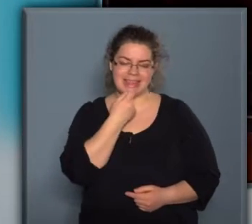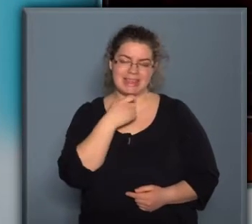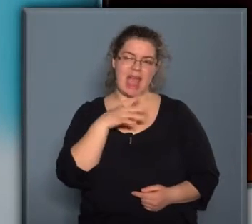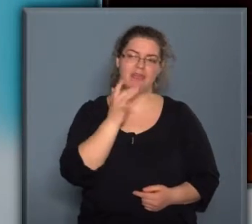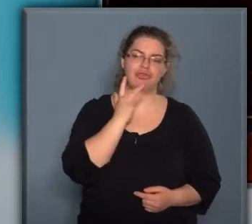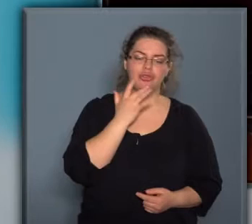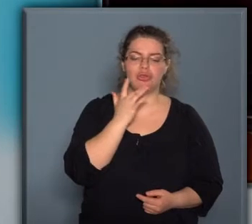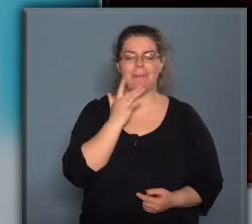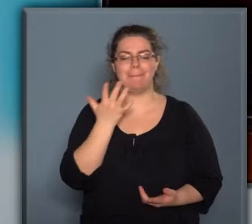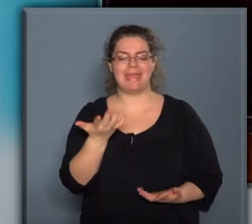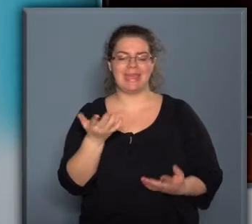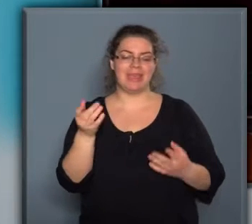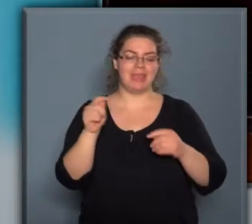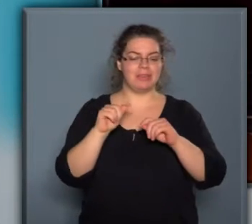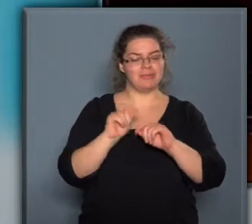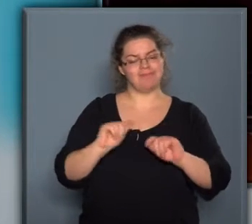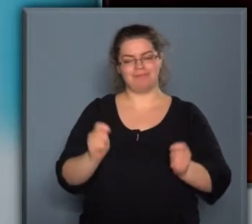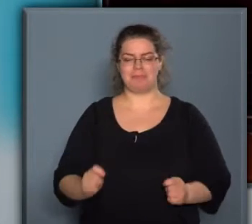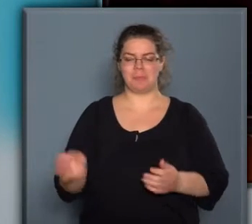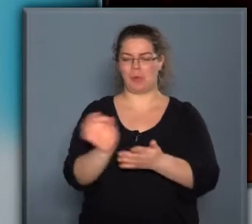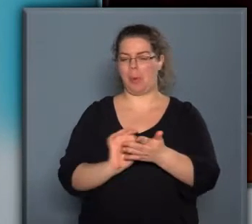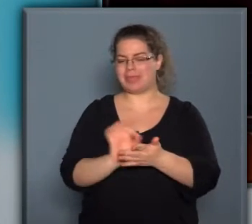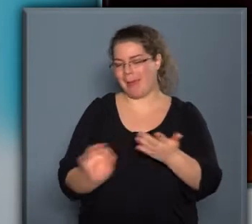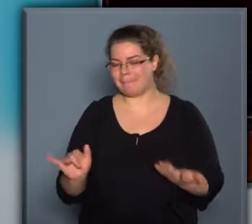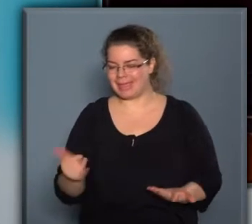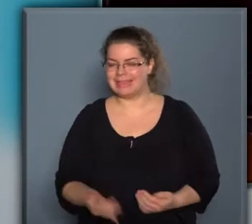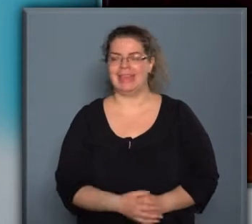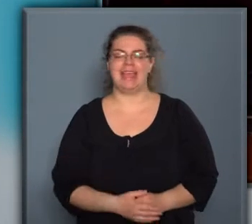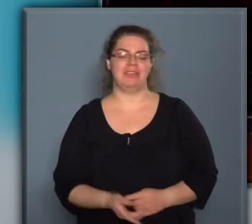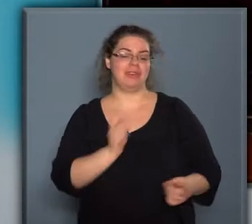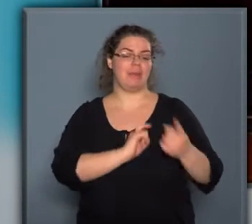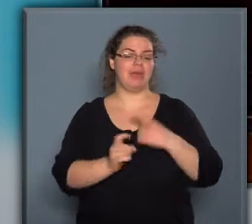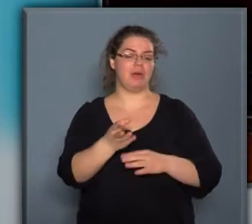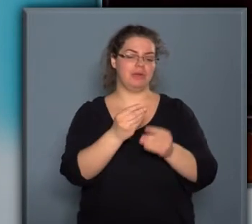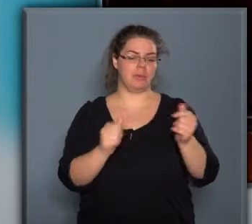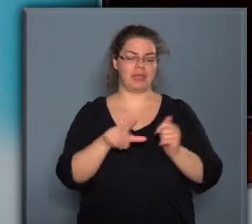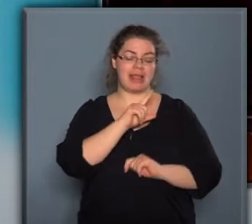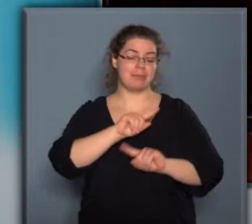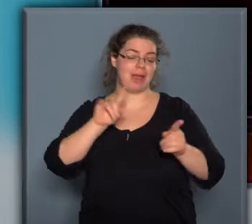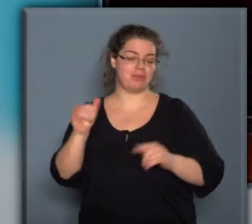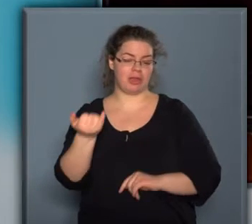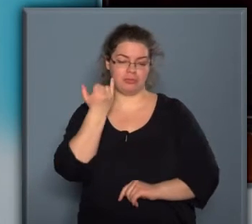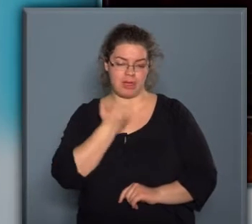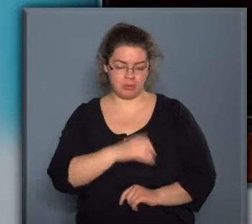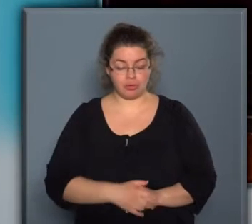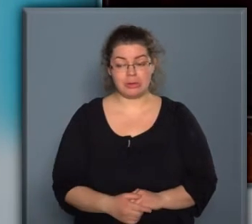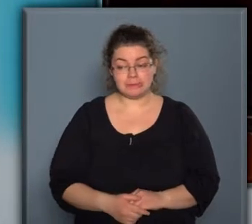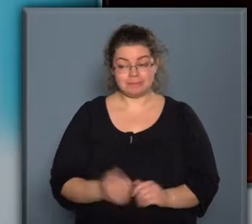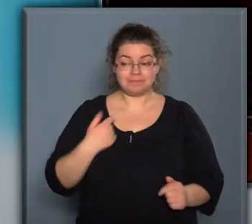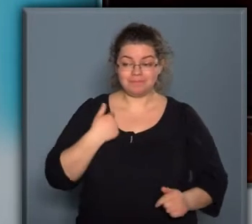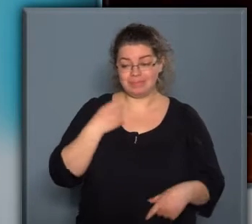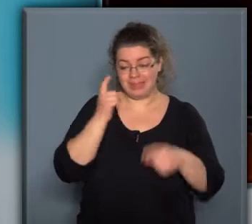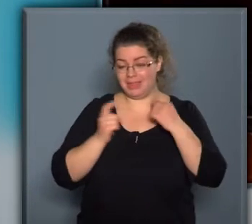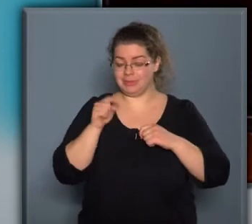illetőleg sütemény költeményeket. Reméljük, hogy módja lesz másnak is ezt megkóstolni. Én azt